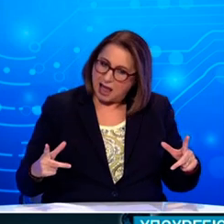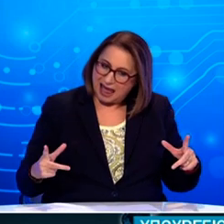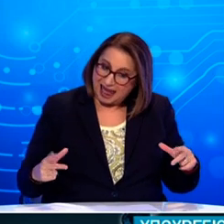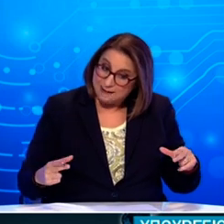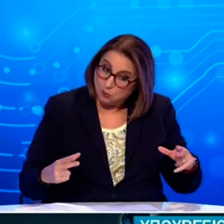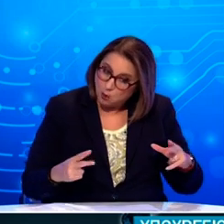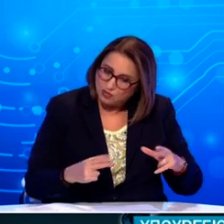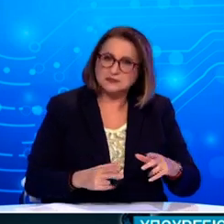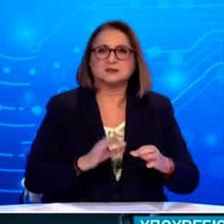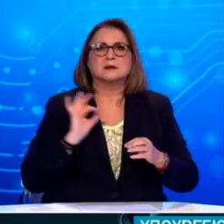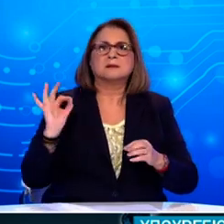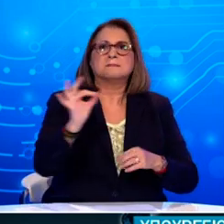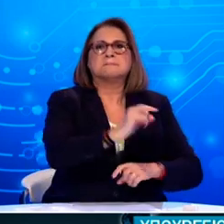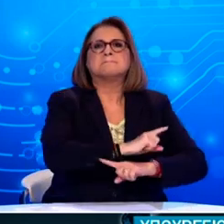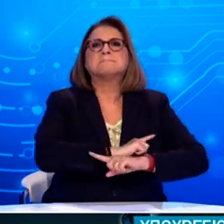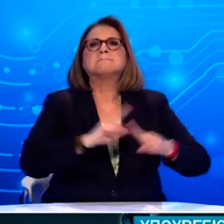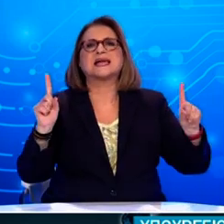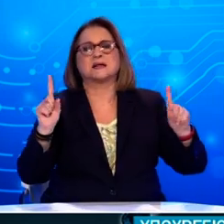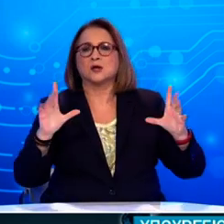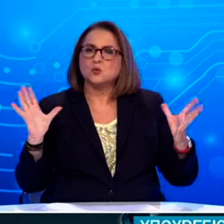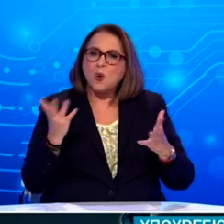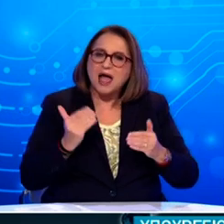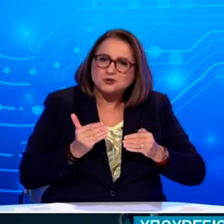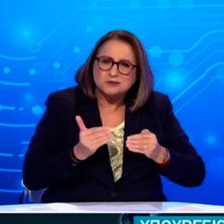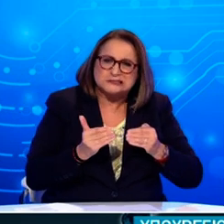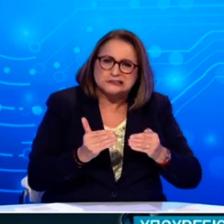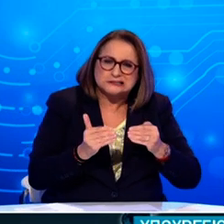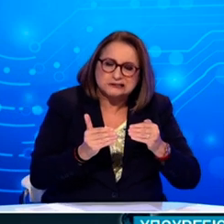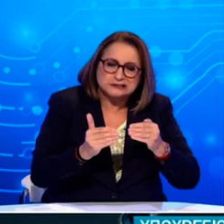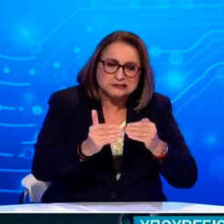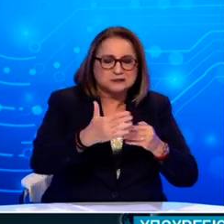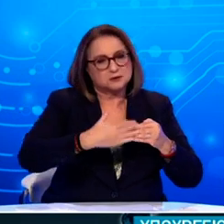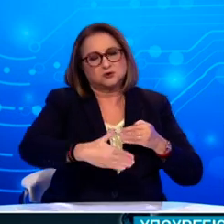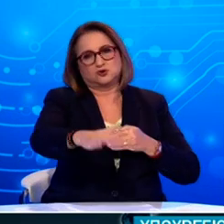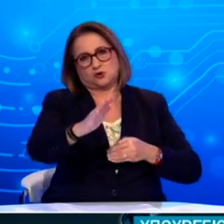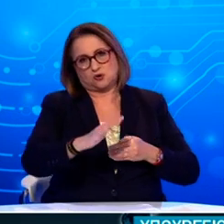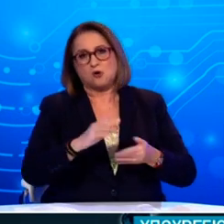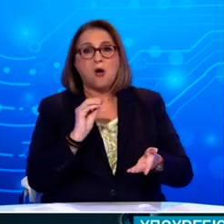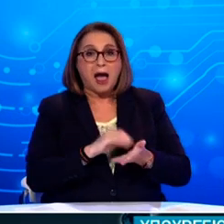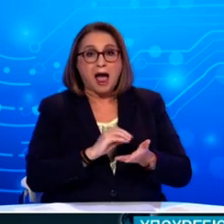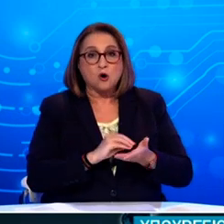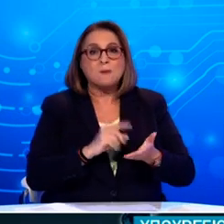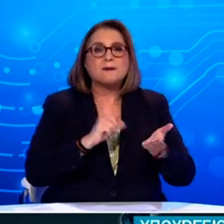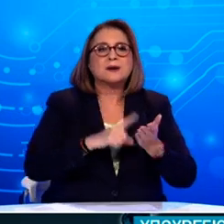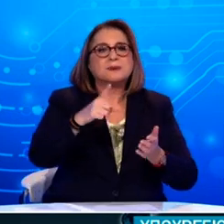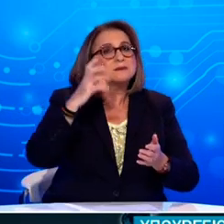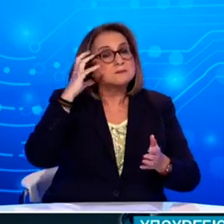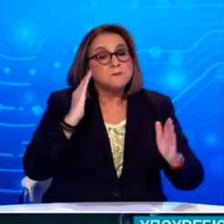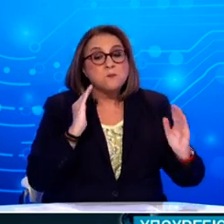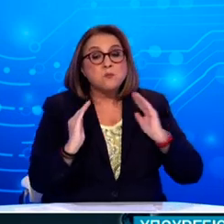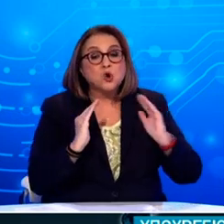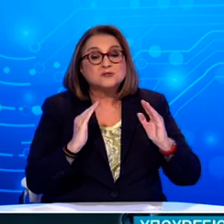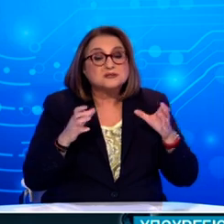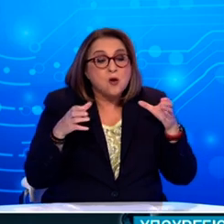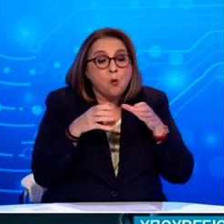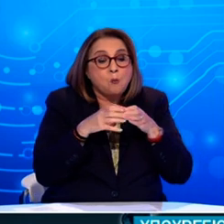επιτύχουμε αυτή την ισορροπία της επιδημίας σε βάθος χρόνου. Επίσης είναι εξαιρετικά σημαντικό να τονίσουμε ακόμα μια φορά την προστασία των ευάλωτων